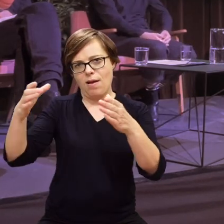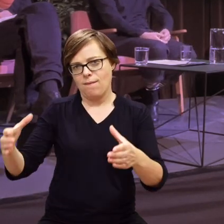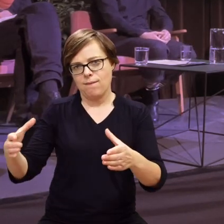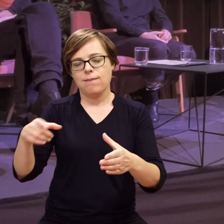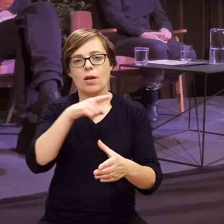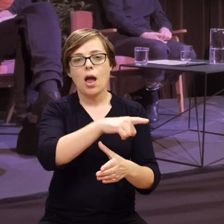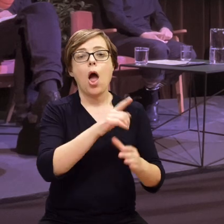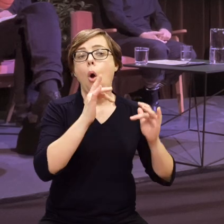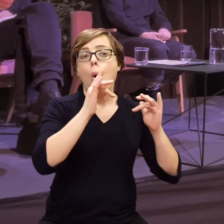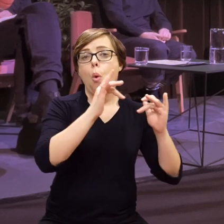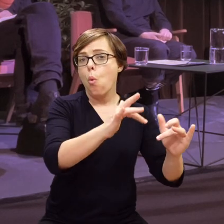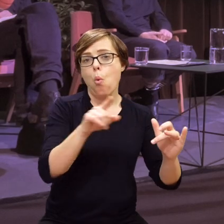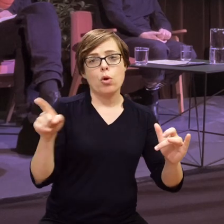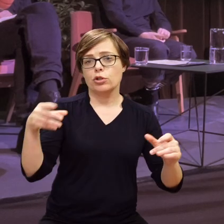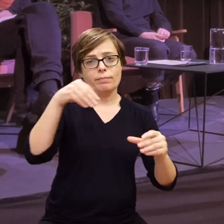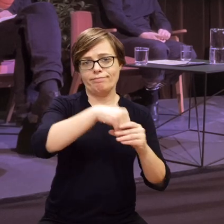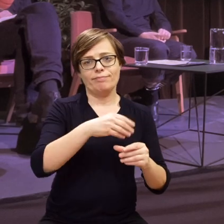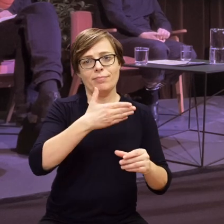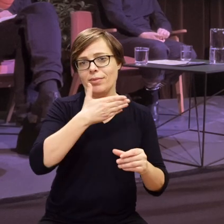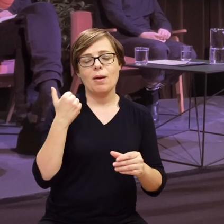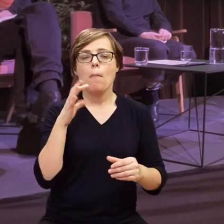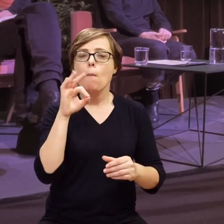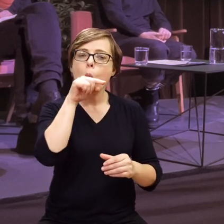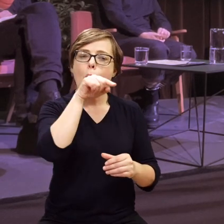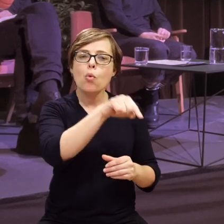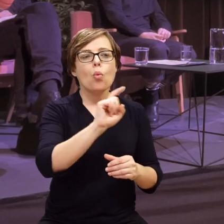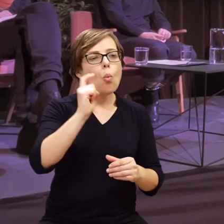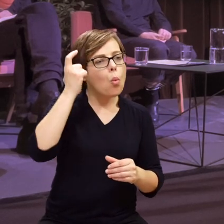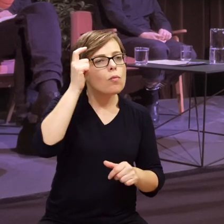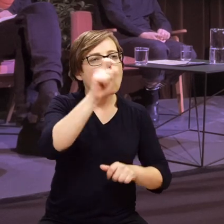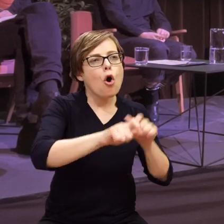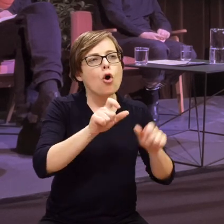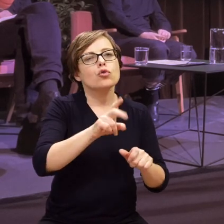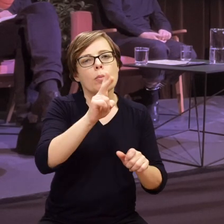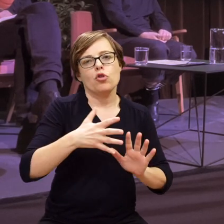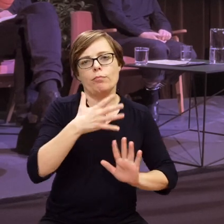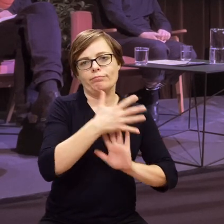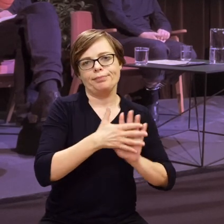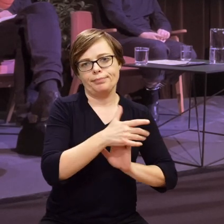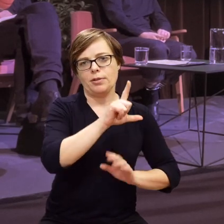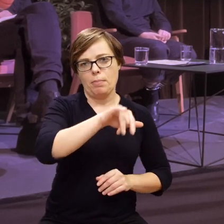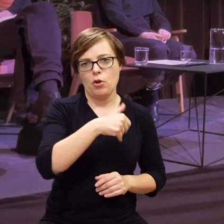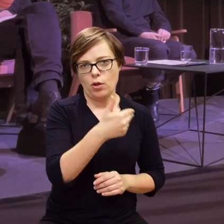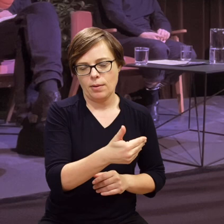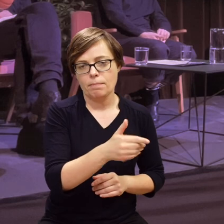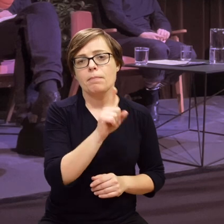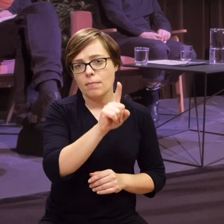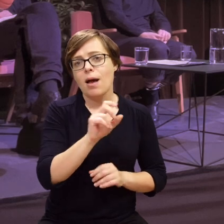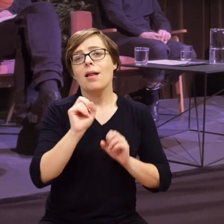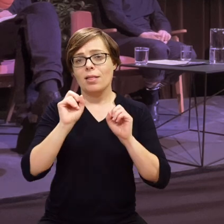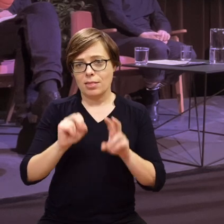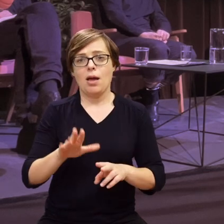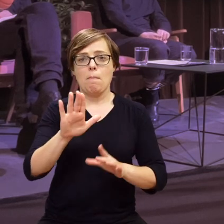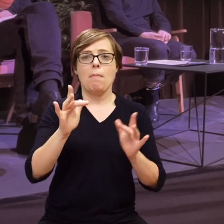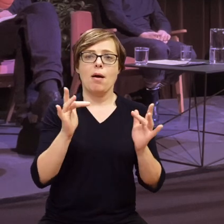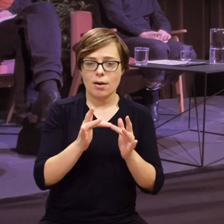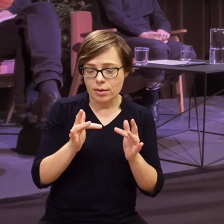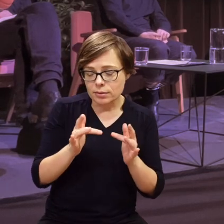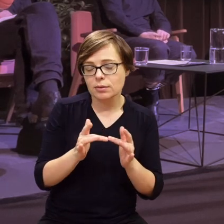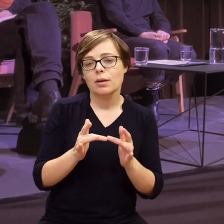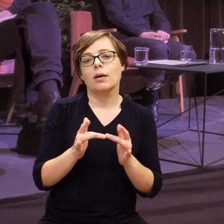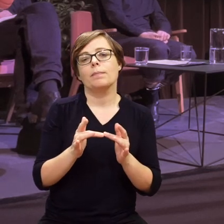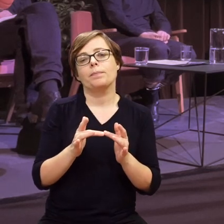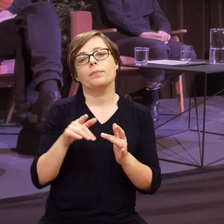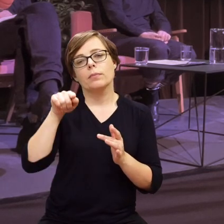grupa osób, która w Głuszy właściwie nie występuje, no bo w Głuszy są przede wszystkim użytkownicy polskiego języka migowego. Ale tak, ma Pan